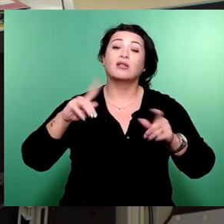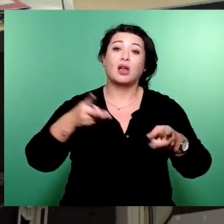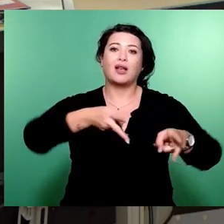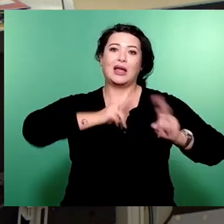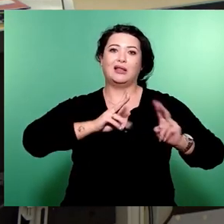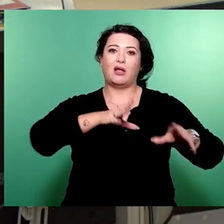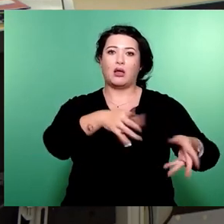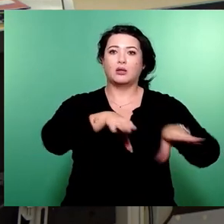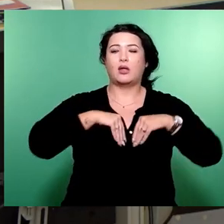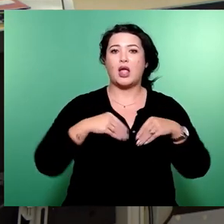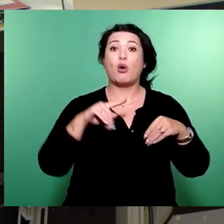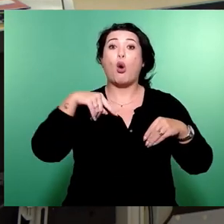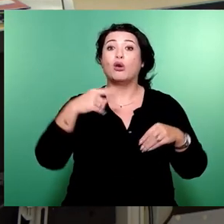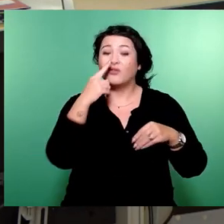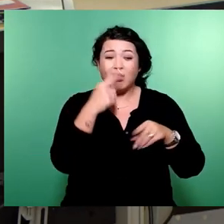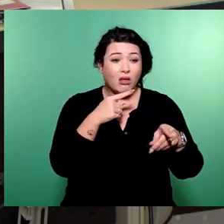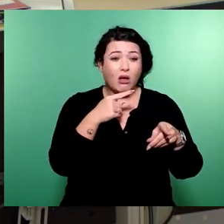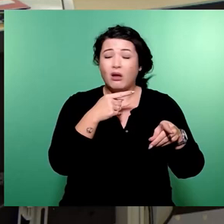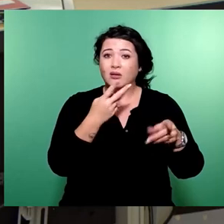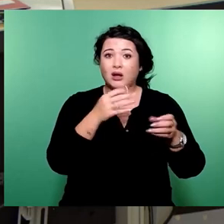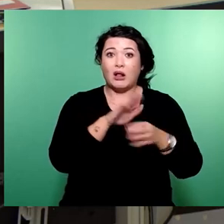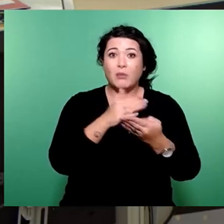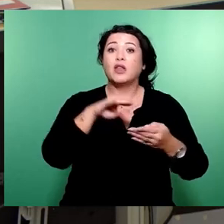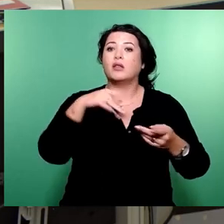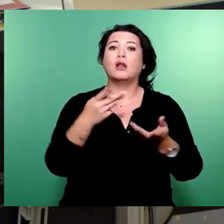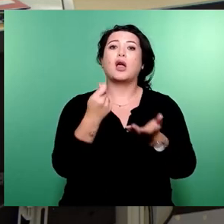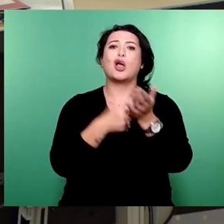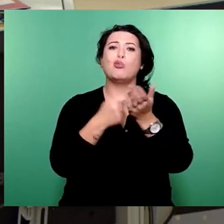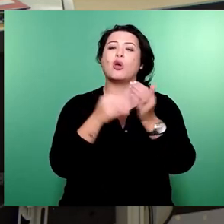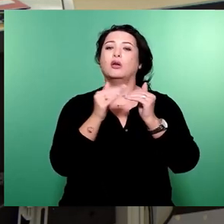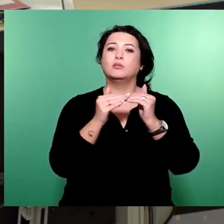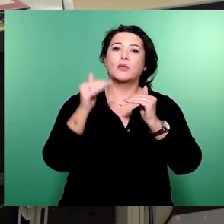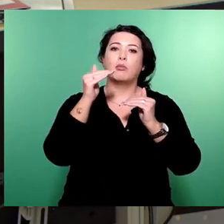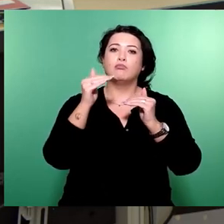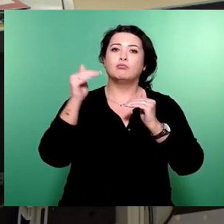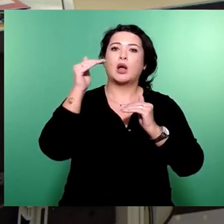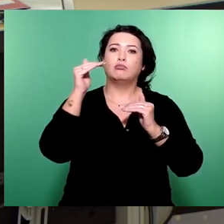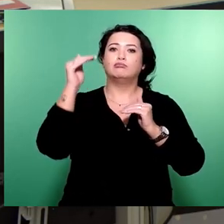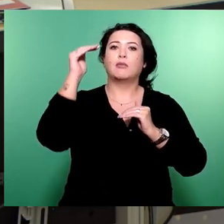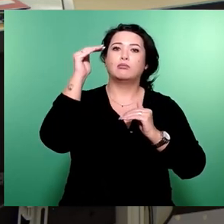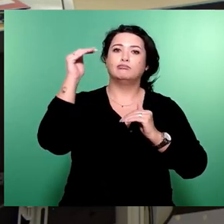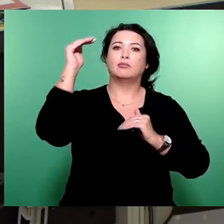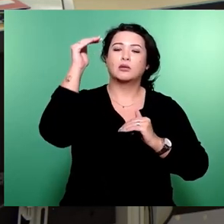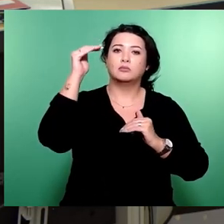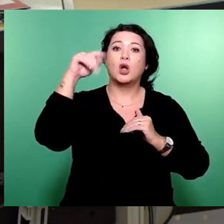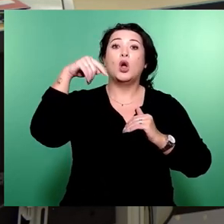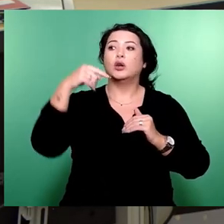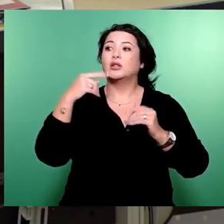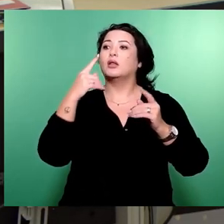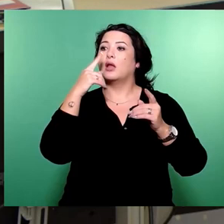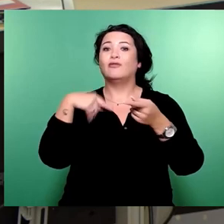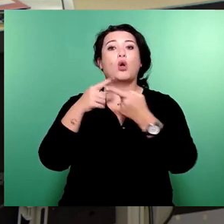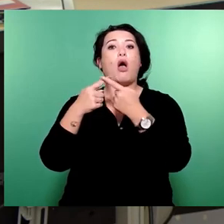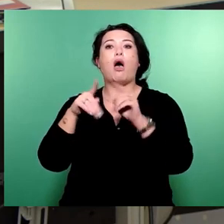darf der Bürger noch höhere Gebühren zahlen. Es muss noch mehr abgeführt werden, damit ein noch größeres Monstrum bedient